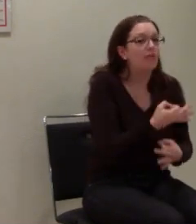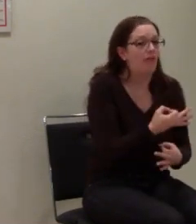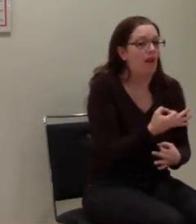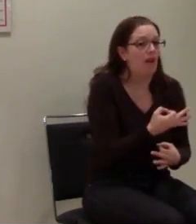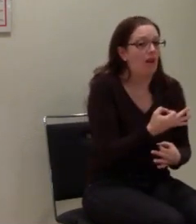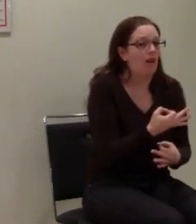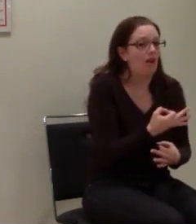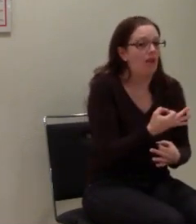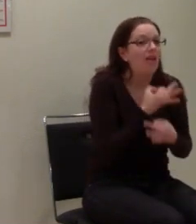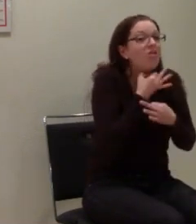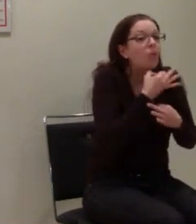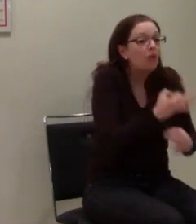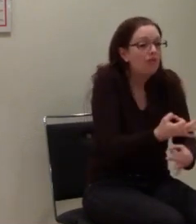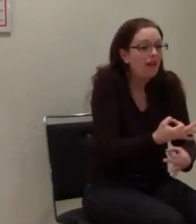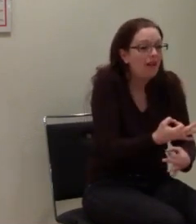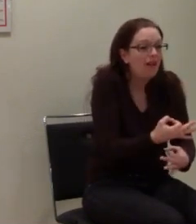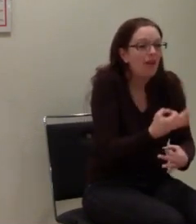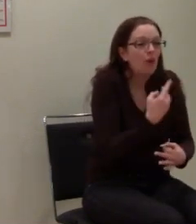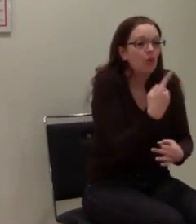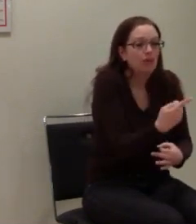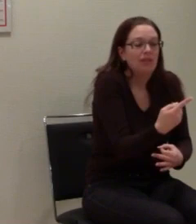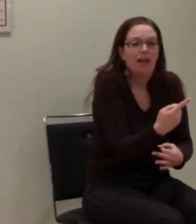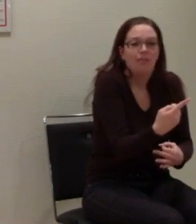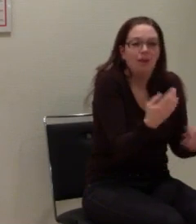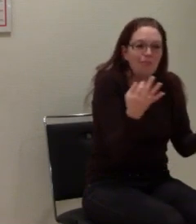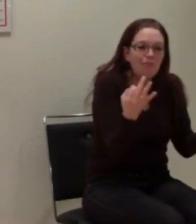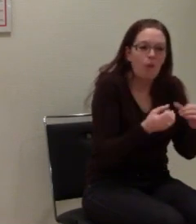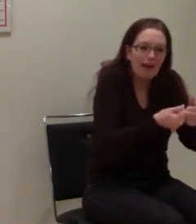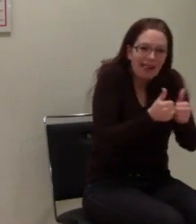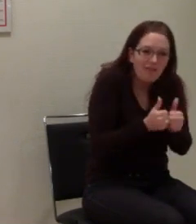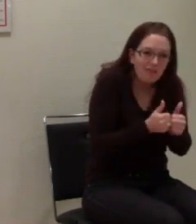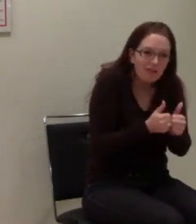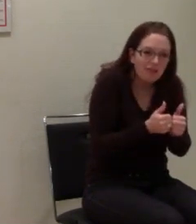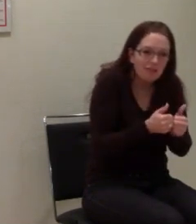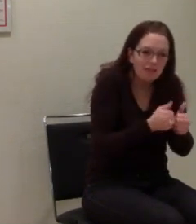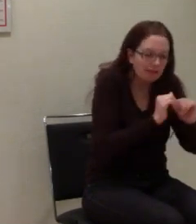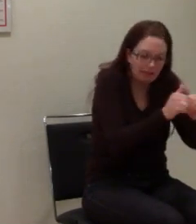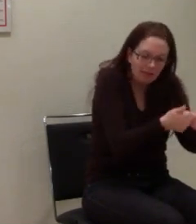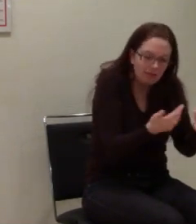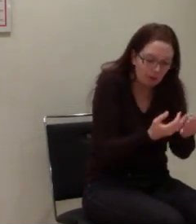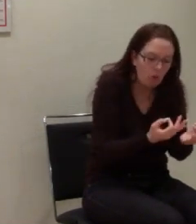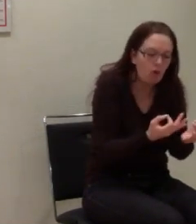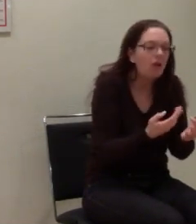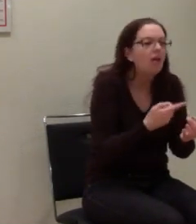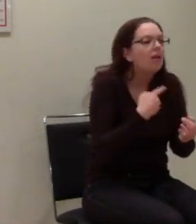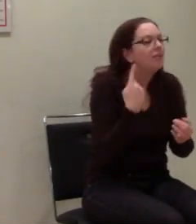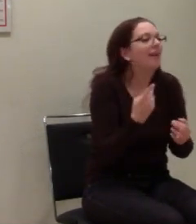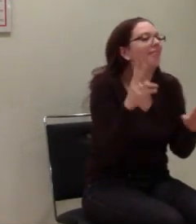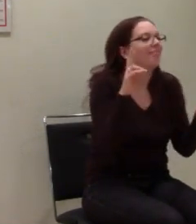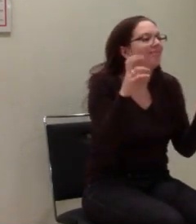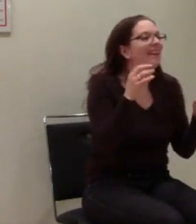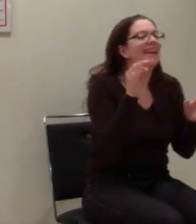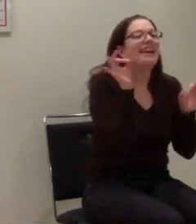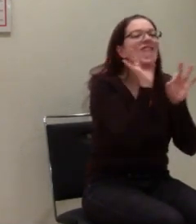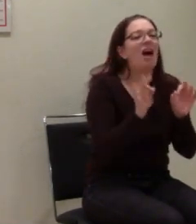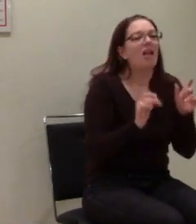sogenannten Gefahrenabwehr. Die ist in dem Fall, so wie wir es tun, Ländersache.